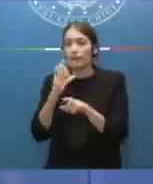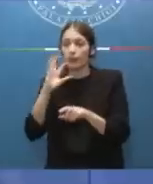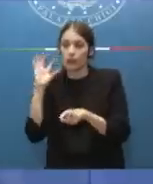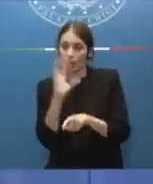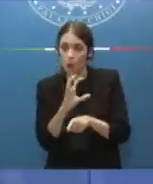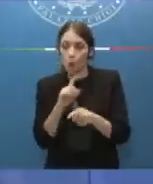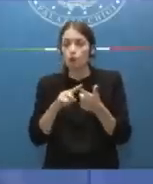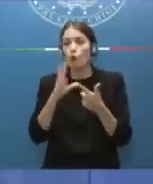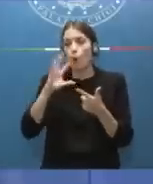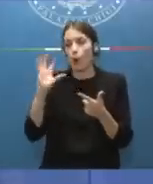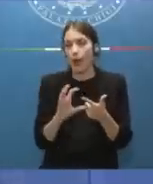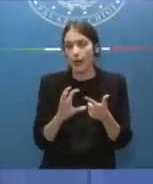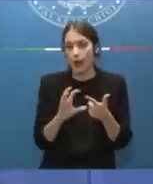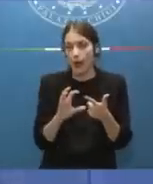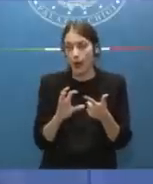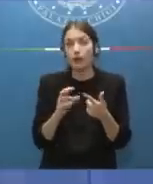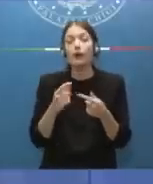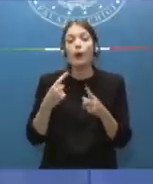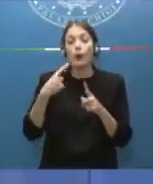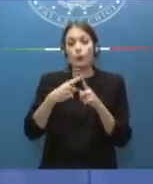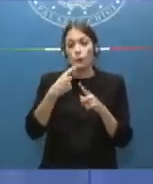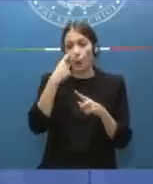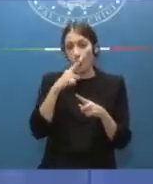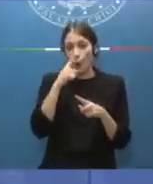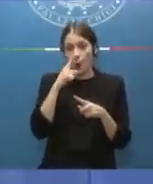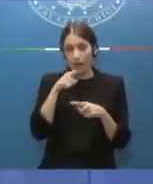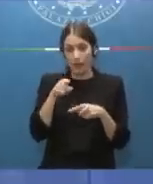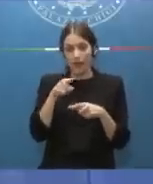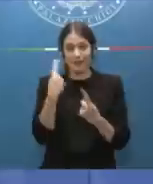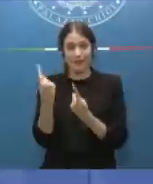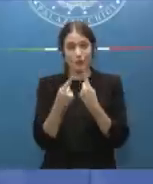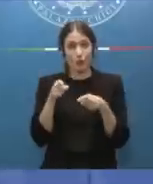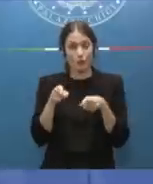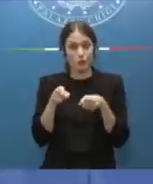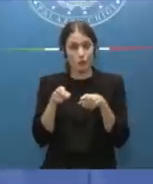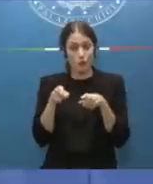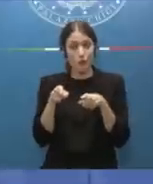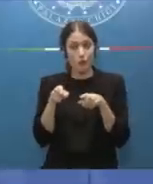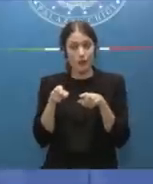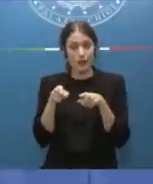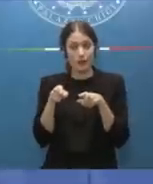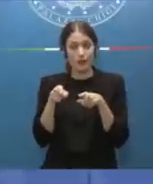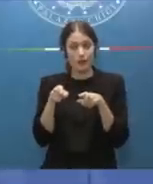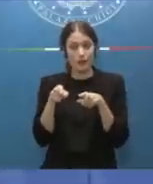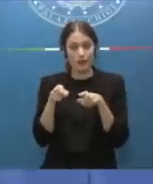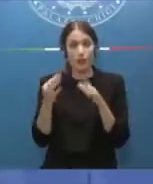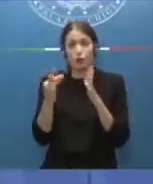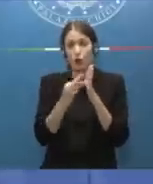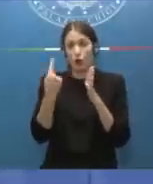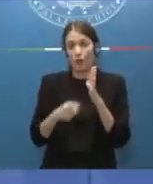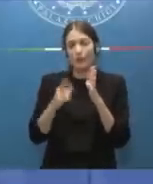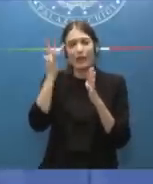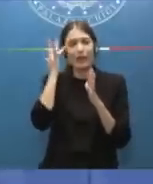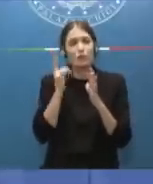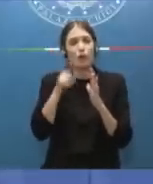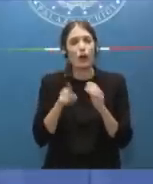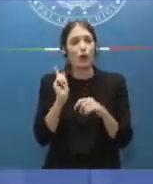una querela. E chiaramente nelle more dell'applicazione di questa norma si rischiava anche